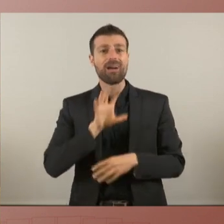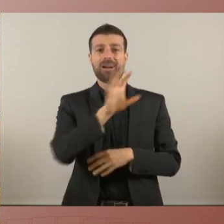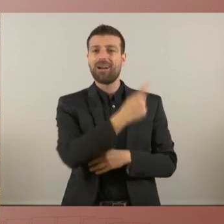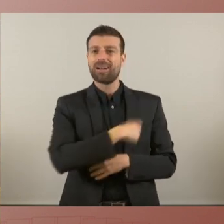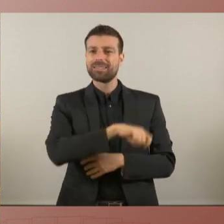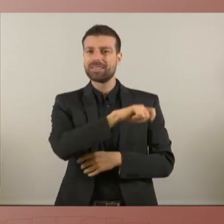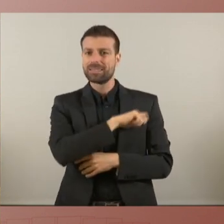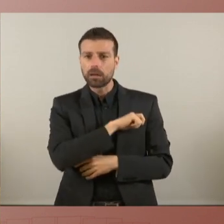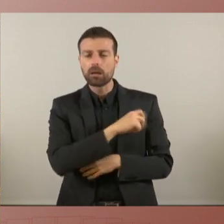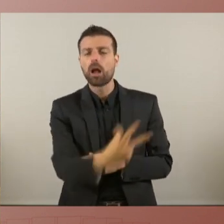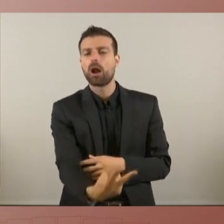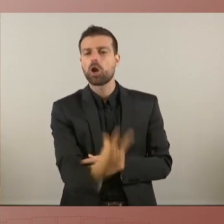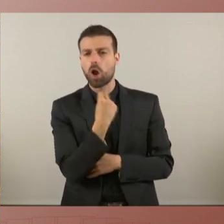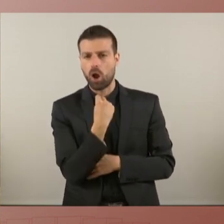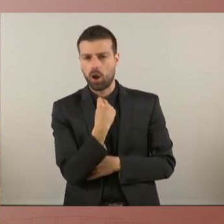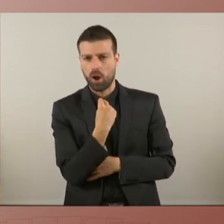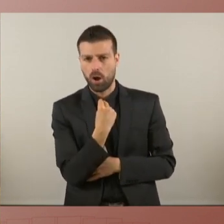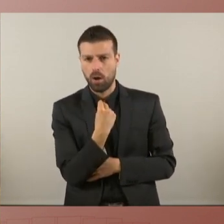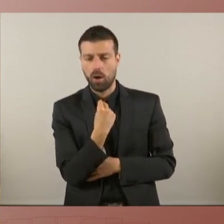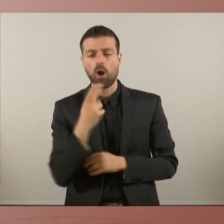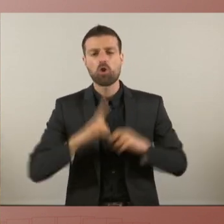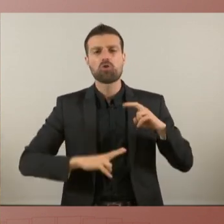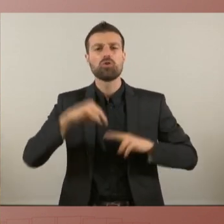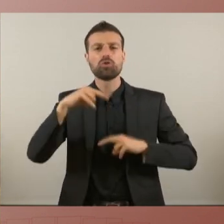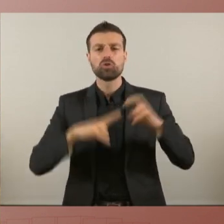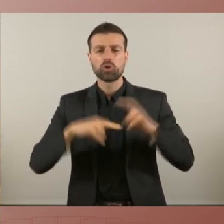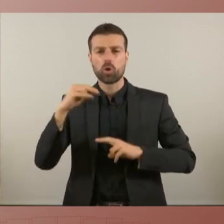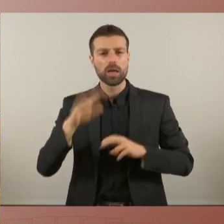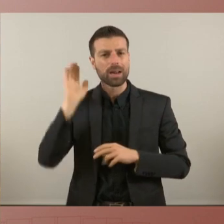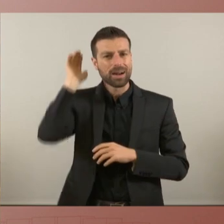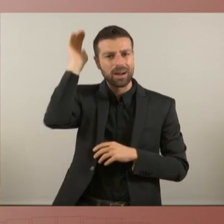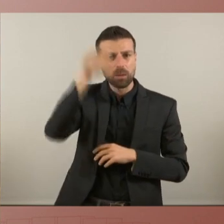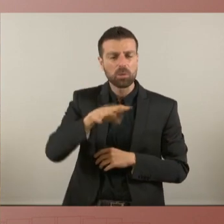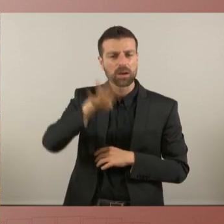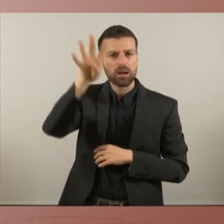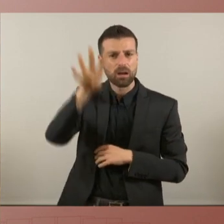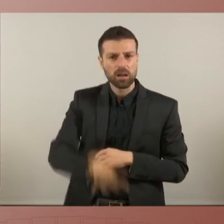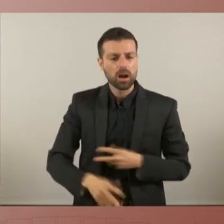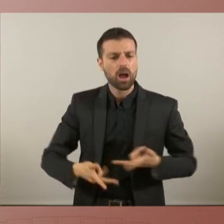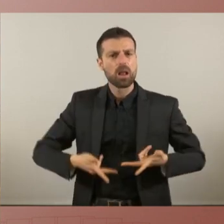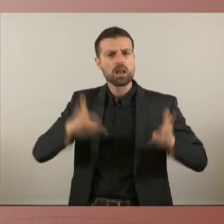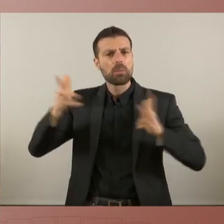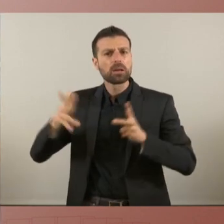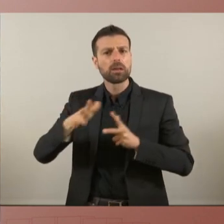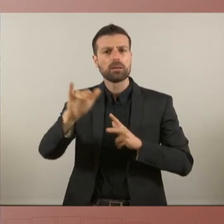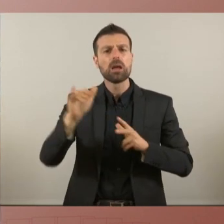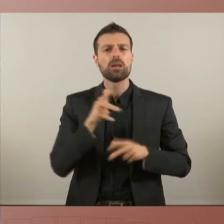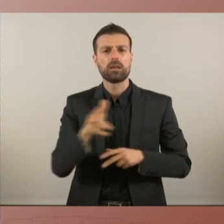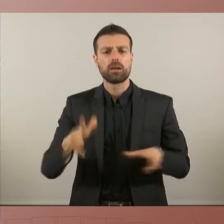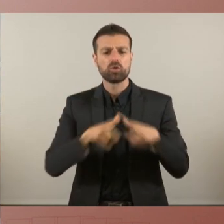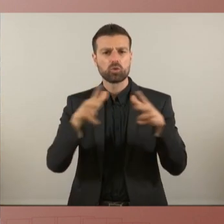ens nega i a construir la República Catalana de les llibertats i dels drets socials moltes gràcies Gràcies